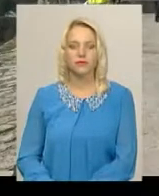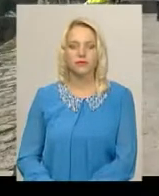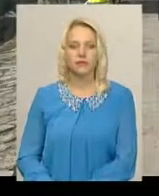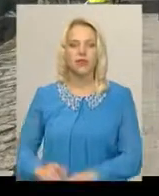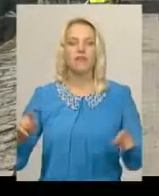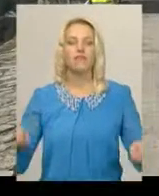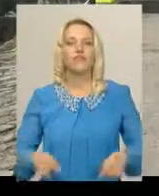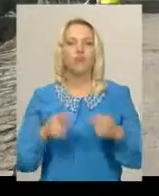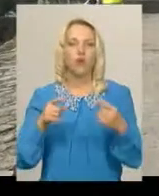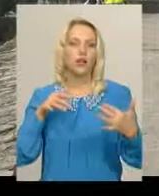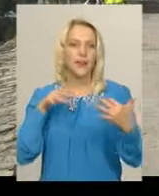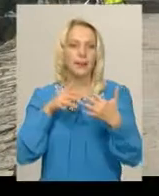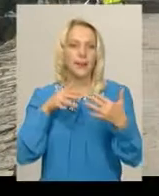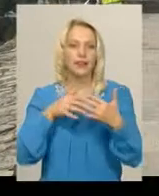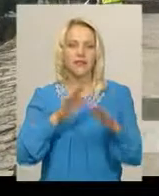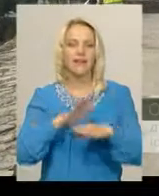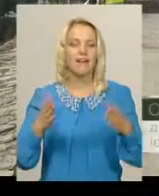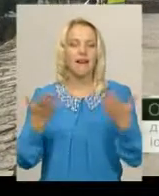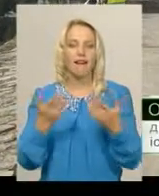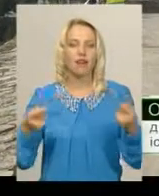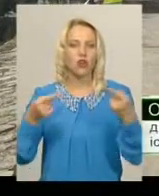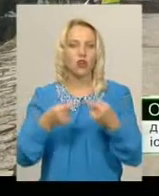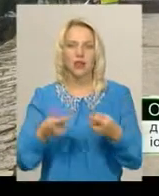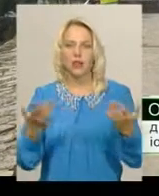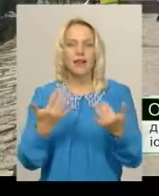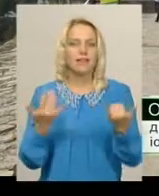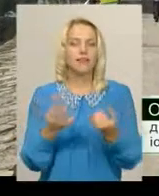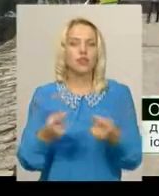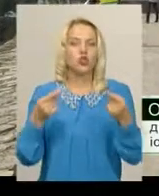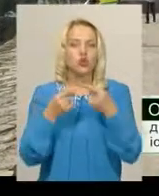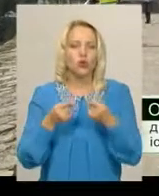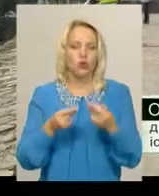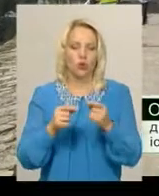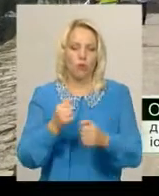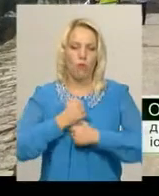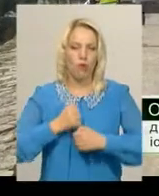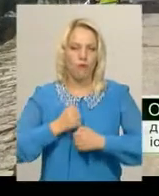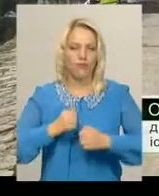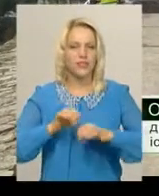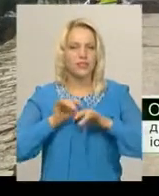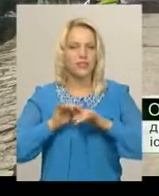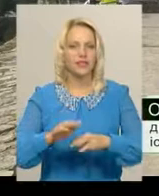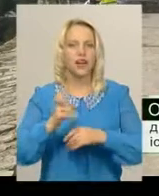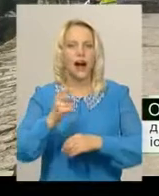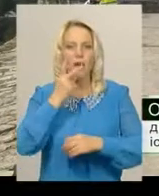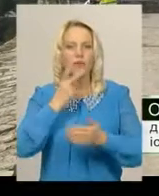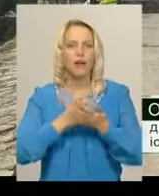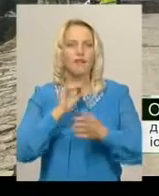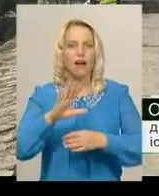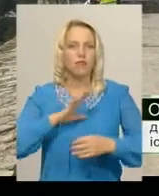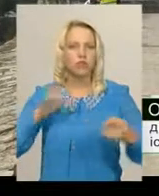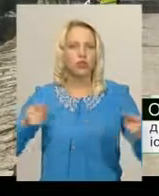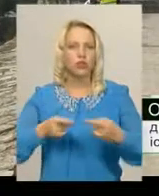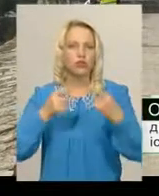Відтворена битва не якась конкретна, не конкретні бойові дії, а власне спроба відтворити, як виглядали бойові сутички